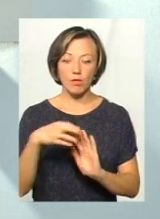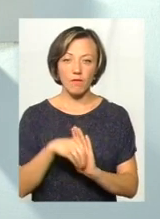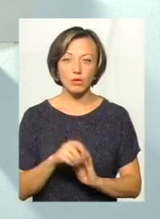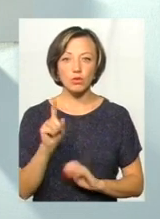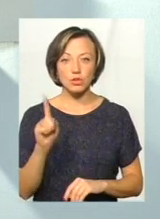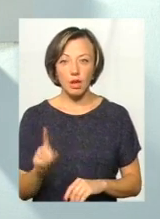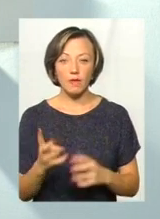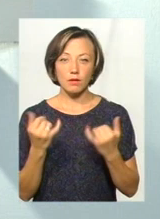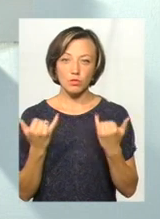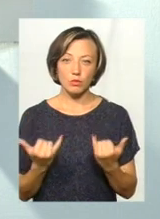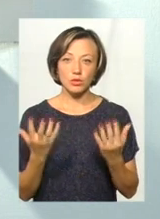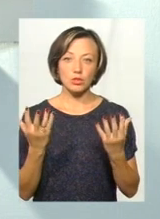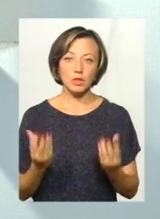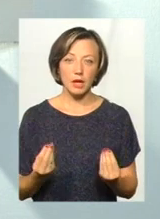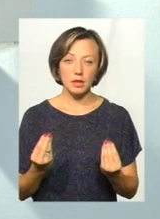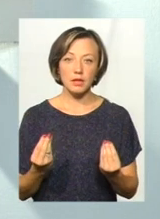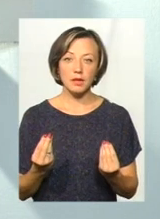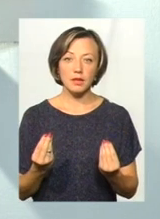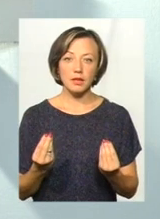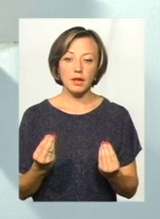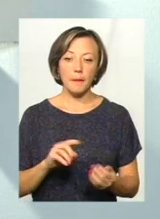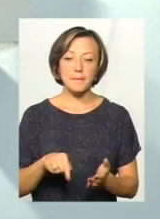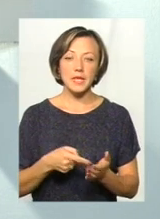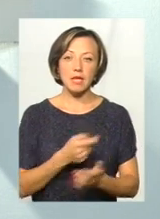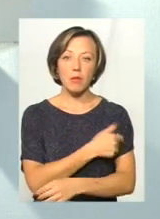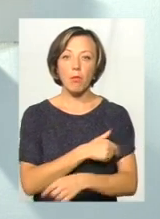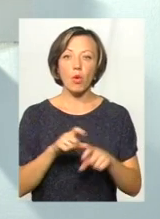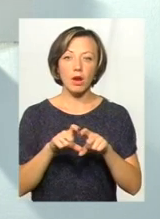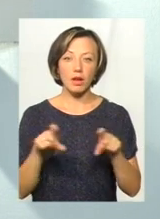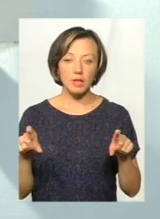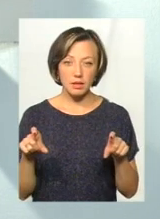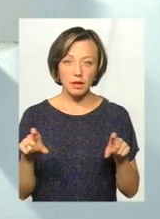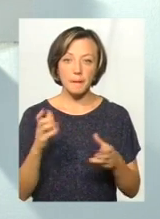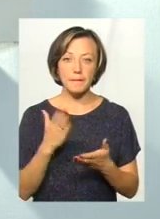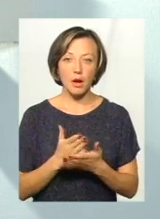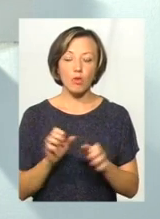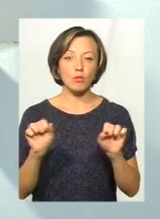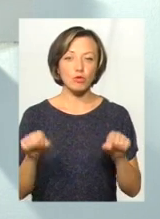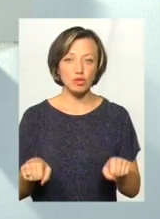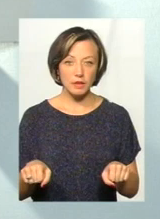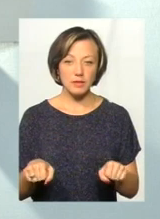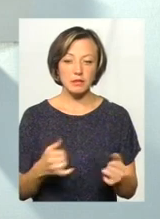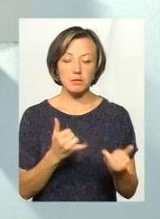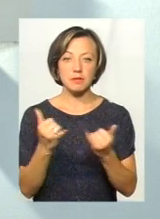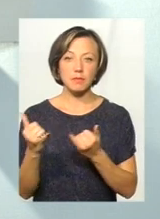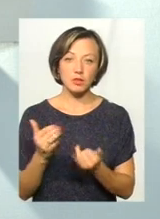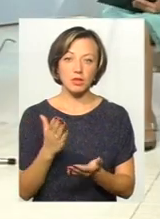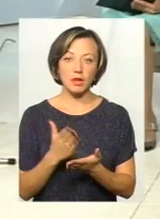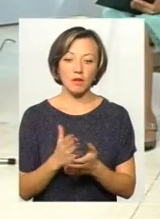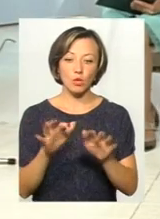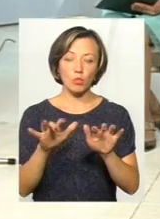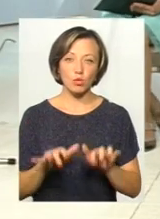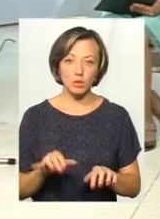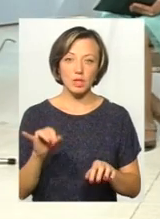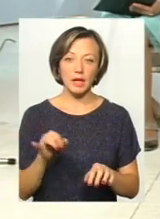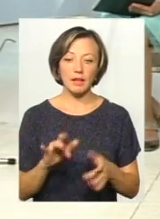Хоча на сьогоднішній день міські поліклініки міста мають можливість забезпечити наявність комп'ютера